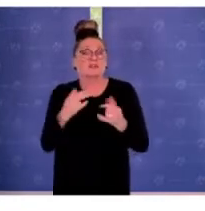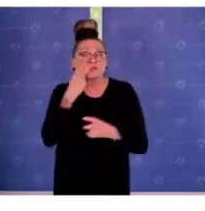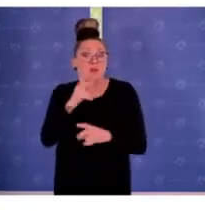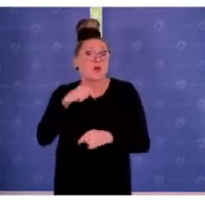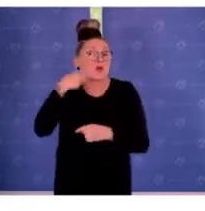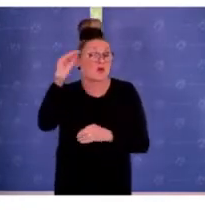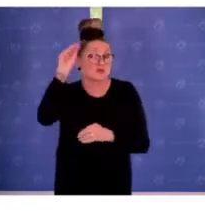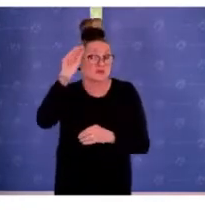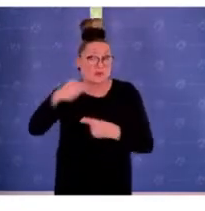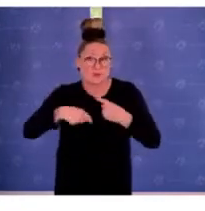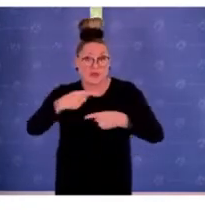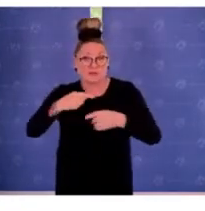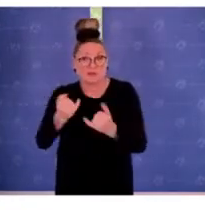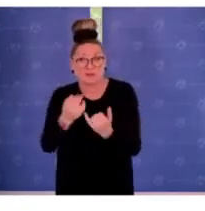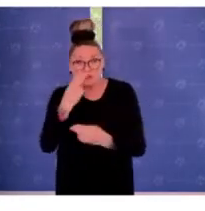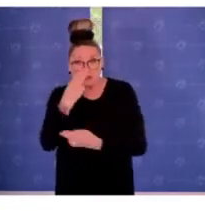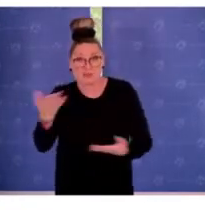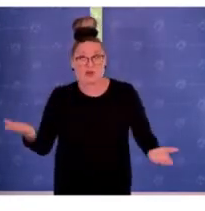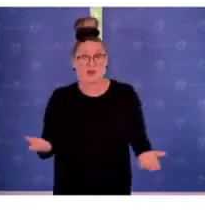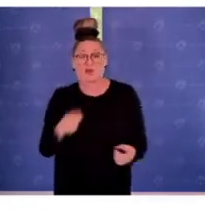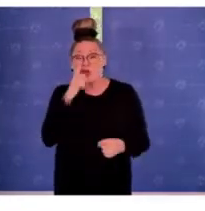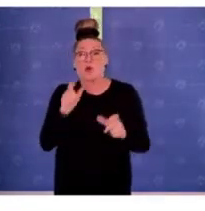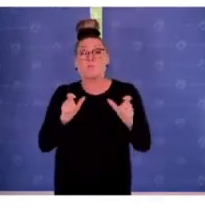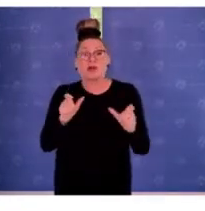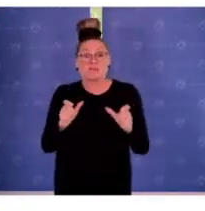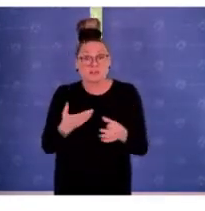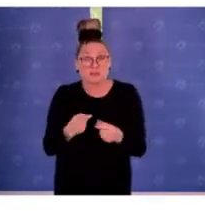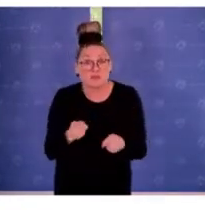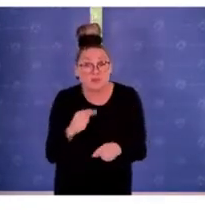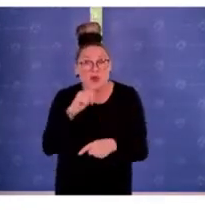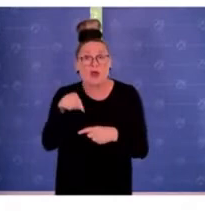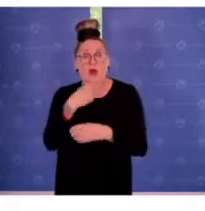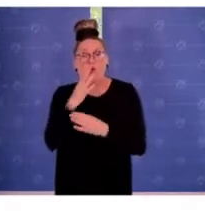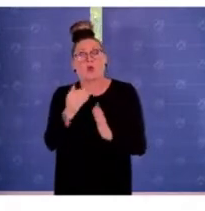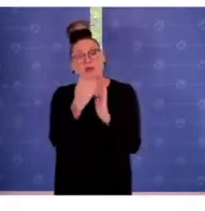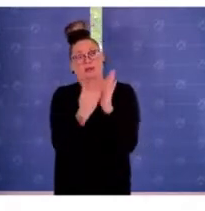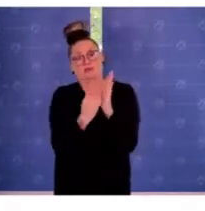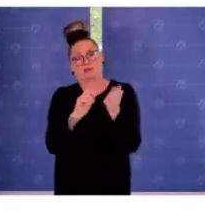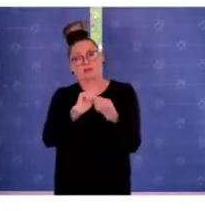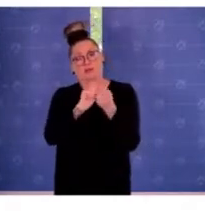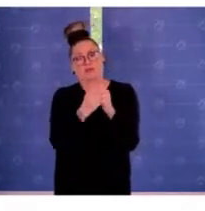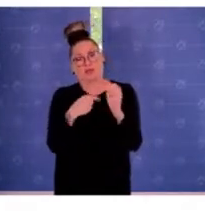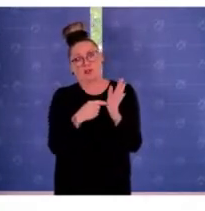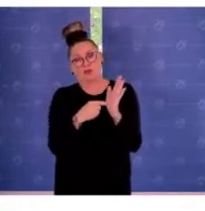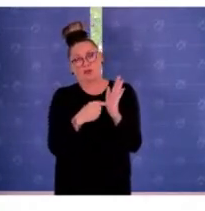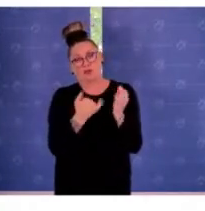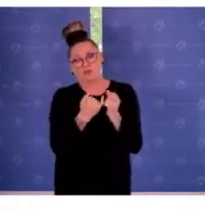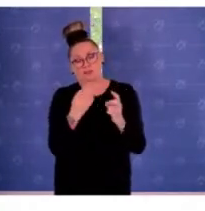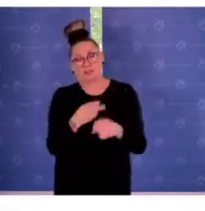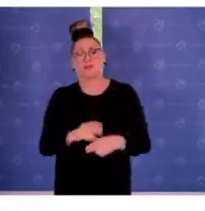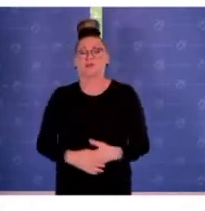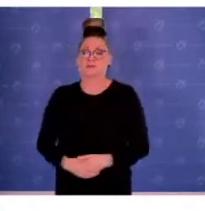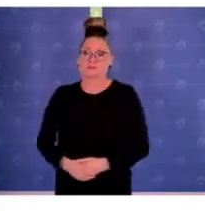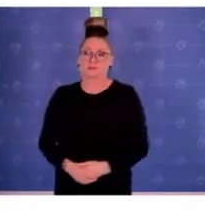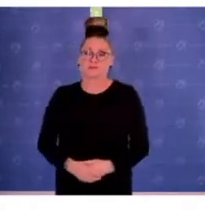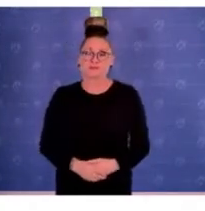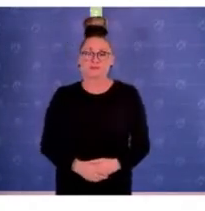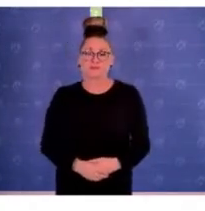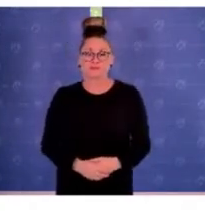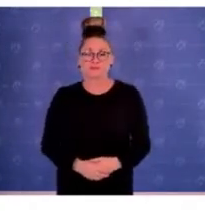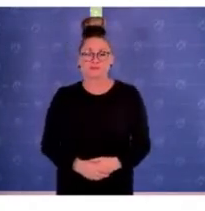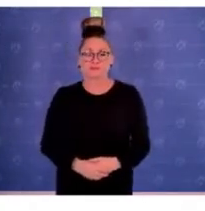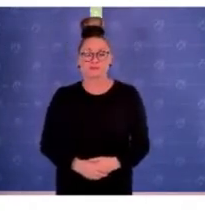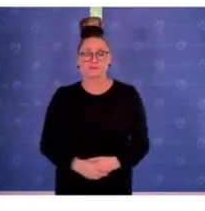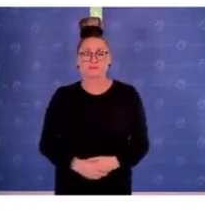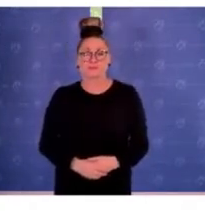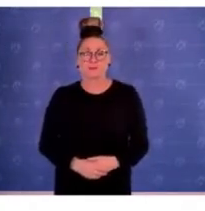Entwicklungen in Bezug auf Prävention, aber auch durchaus auf gesetzliche Fragen hin abzielt. Wenn wir nochmal